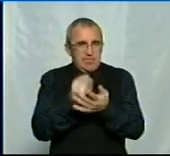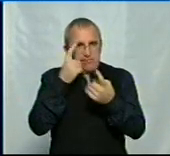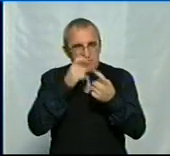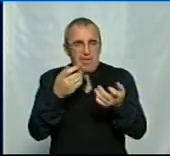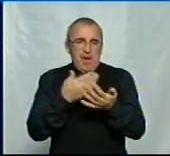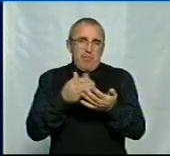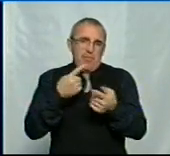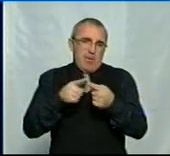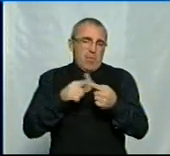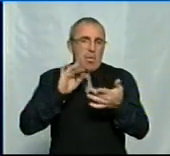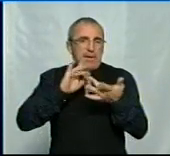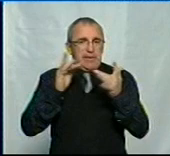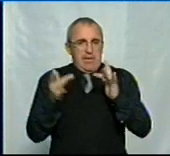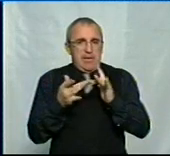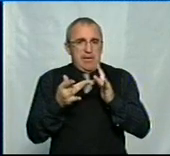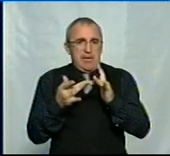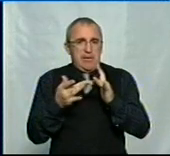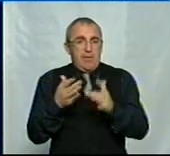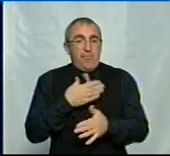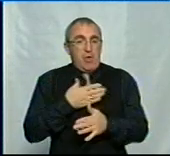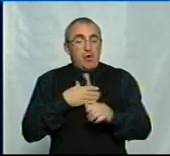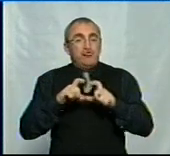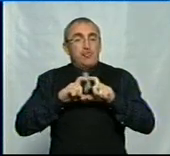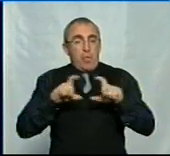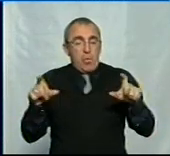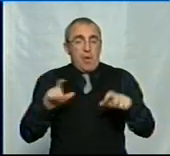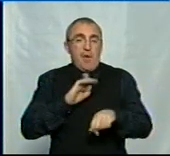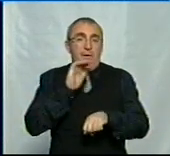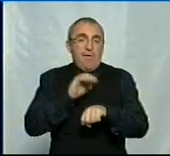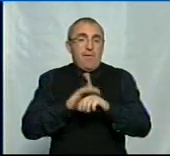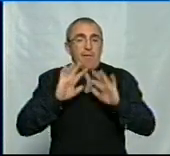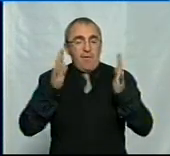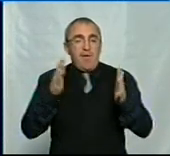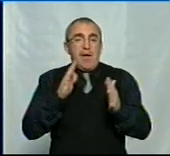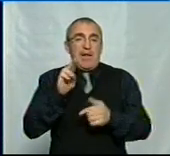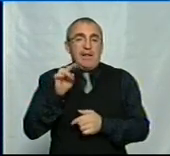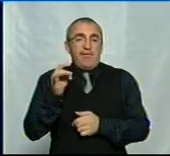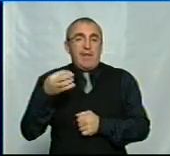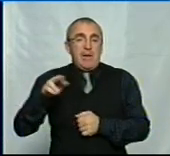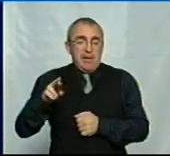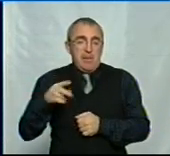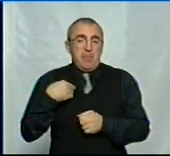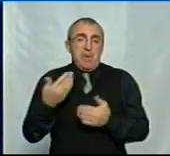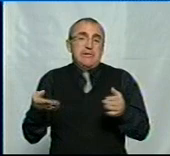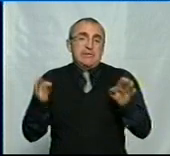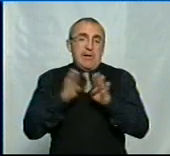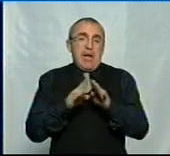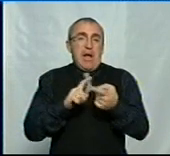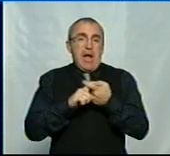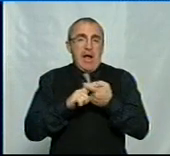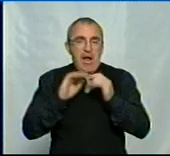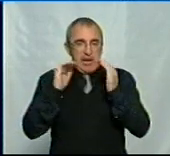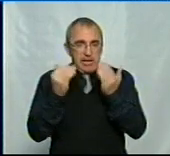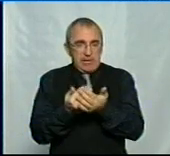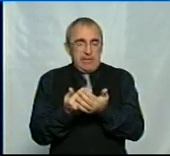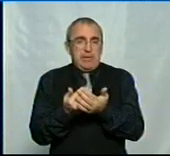інтернеті. В нашій школі виявлено випадок дифтерії, тепер ми закриті на карантин, ну і